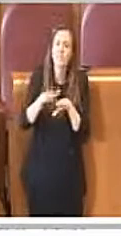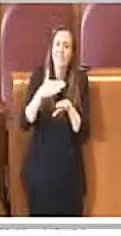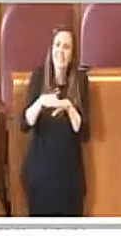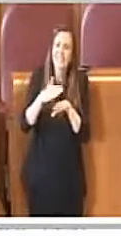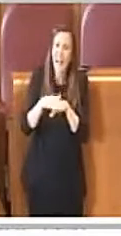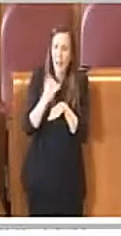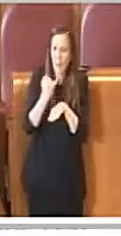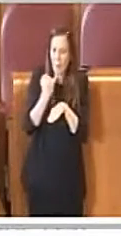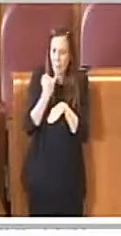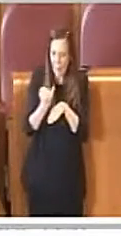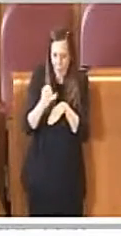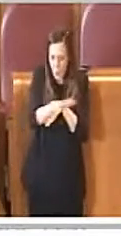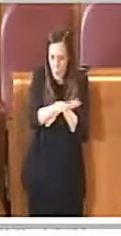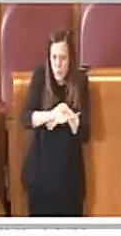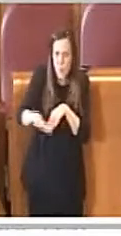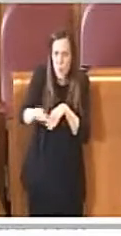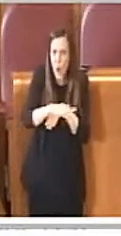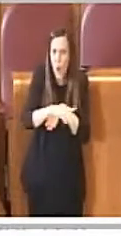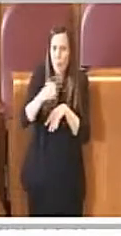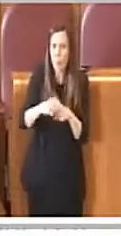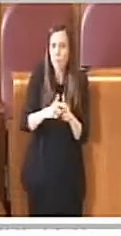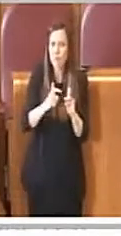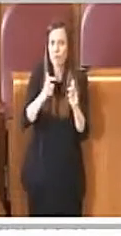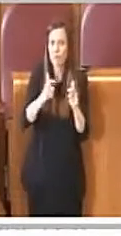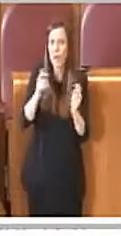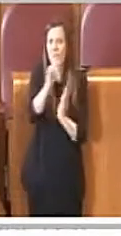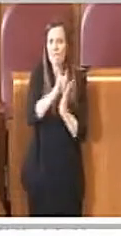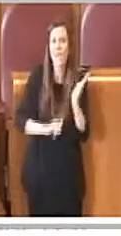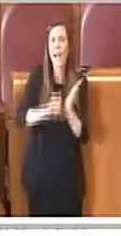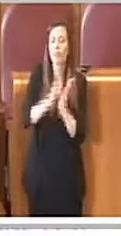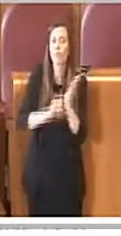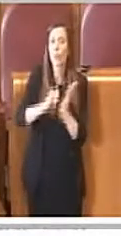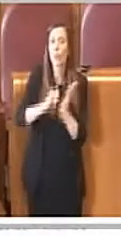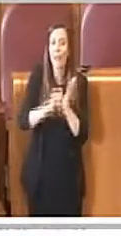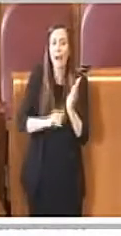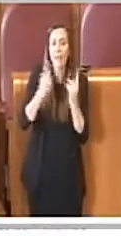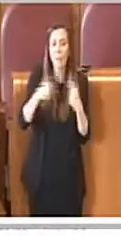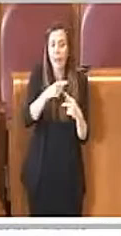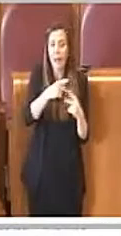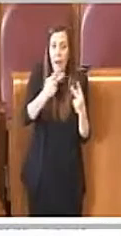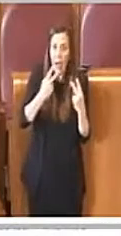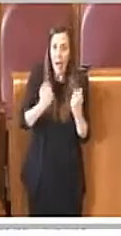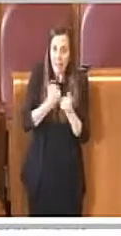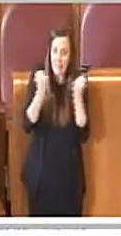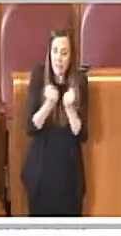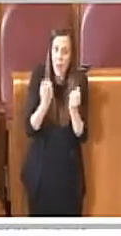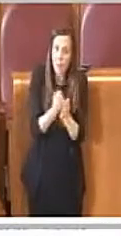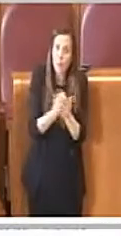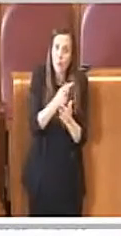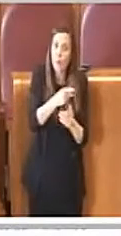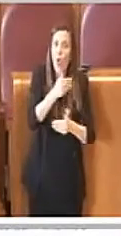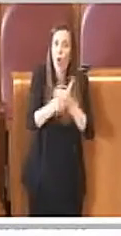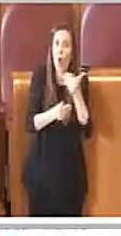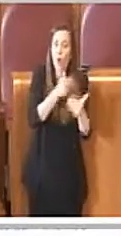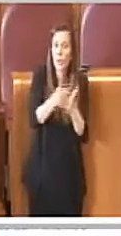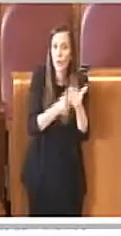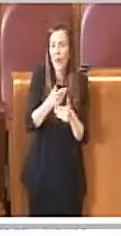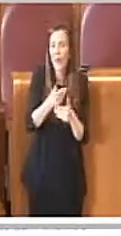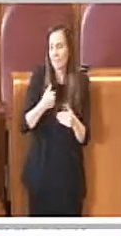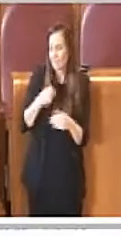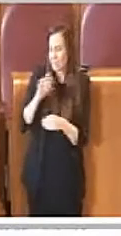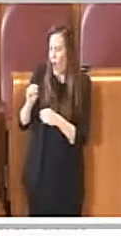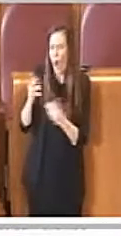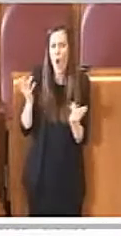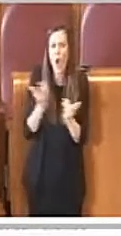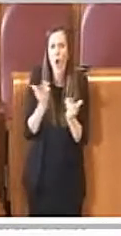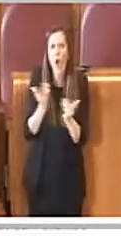parte di questo suolo pubblico per incrementare il fatturato e permettere la sopravvivenza delle attività produttive. Cosa chiediamo? Chiediamo semplicemente